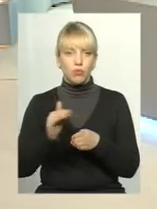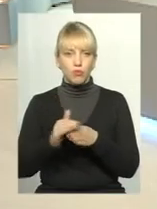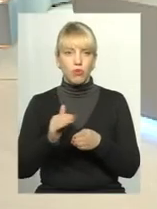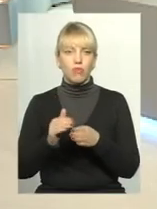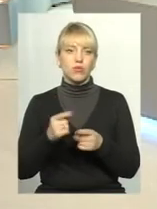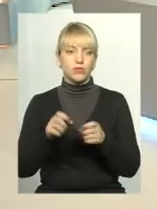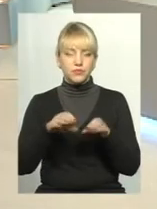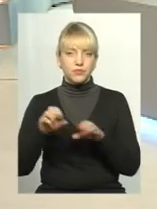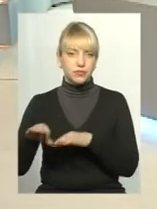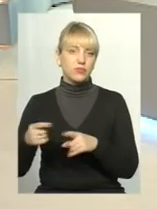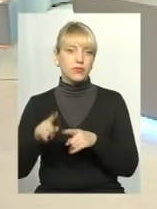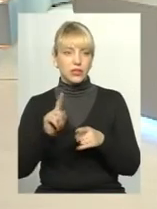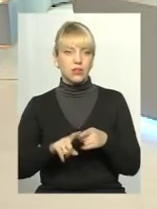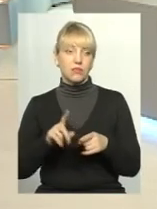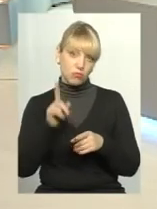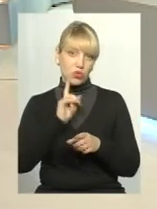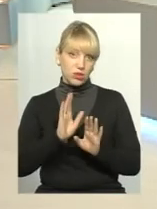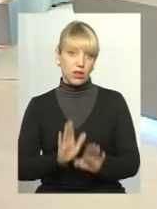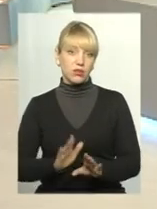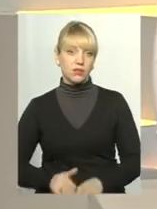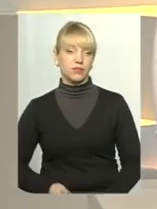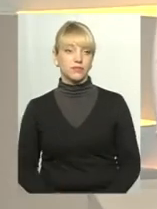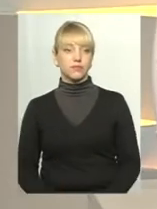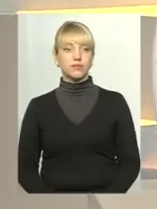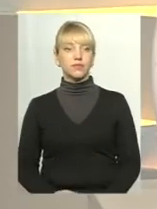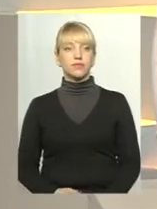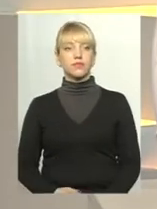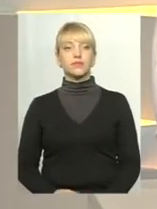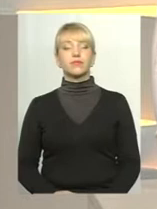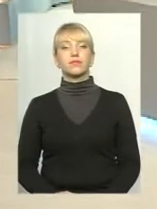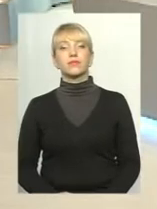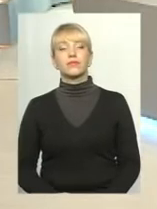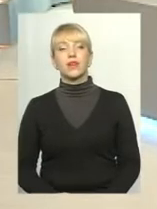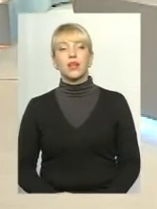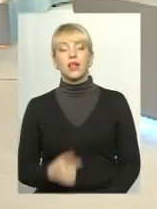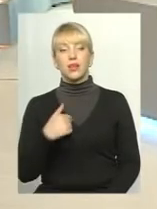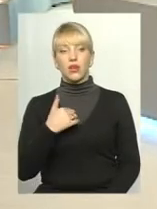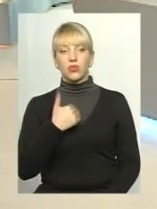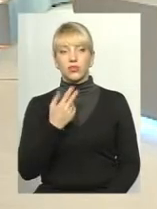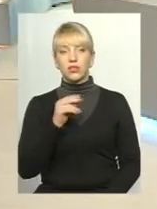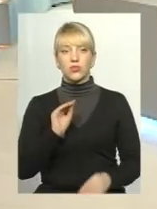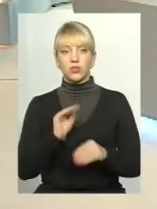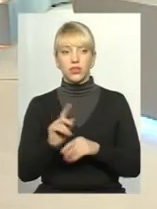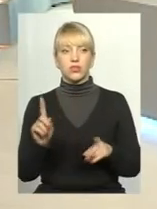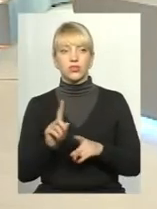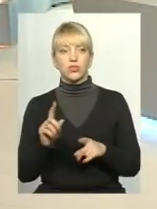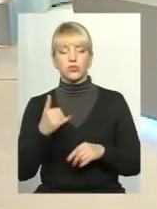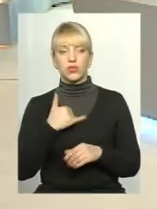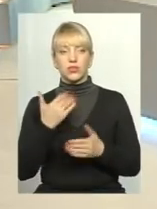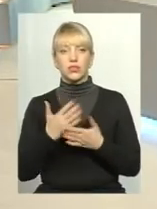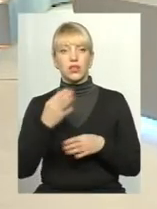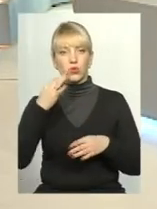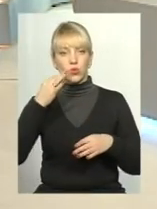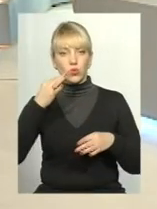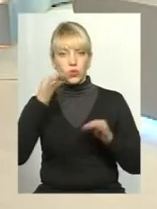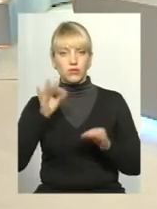Ну поки що, мабуть так. Можливо, ви певно? Я таки хотіла додати, в нас вже є досвід